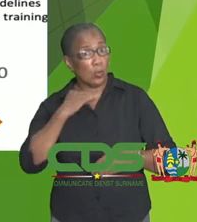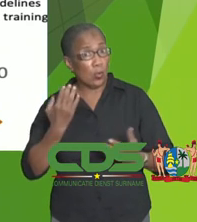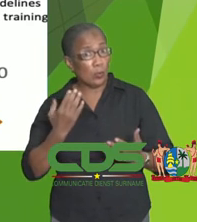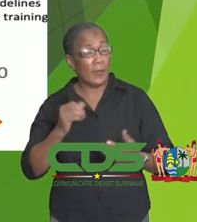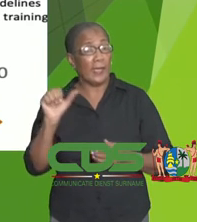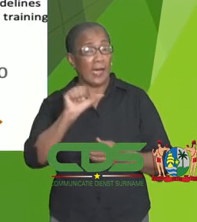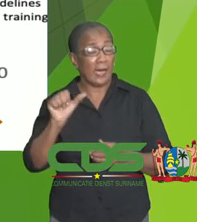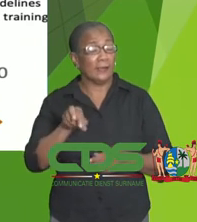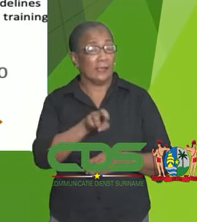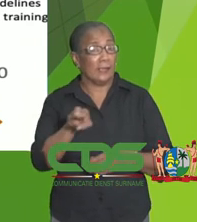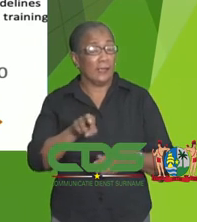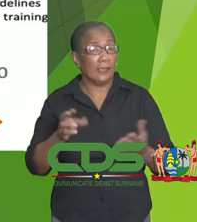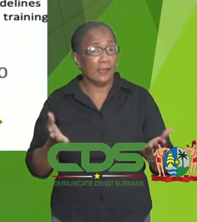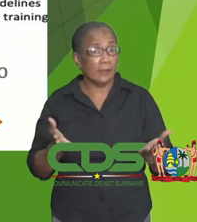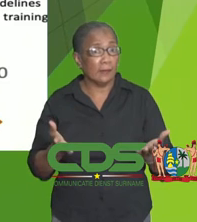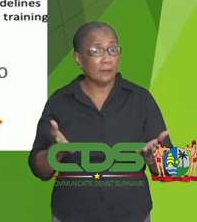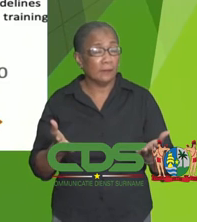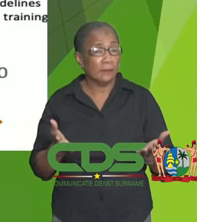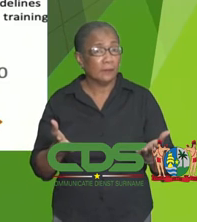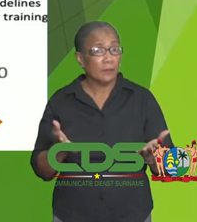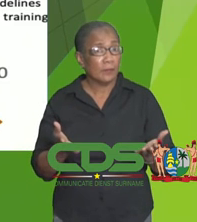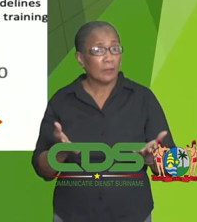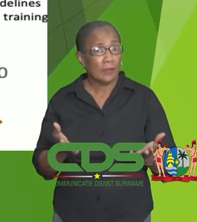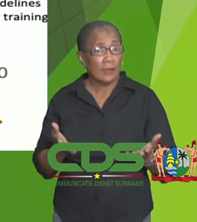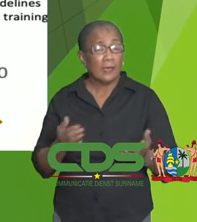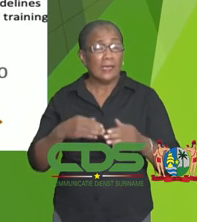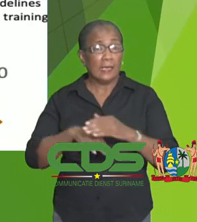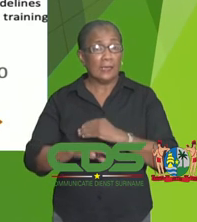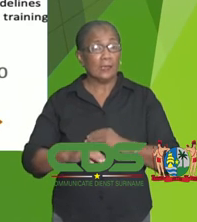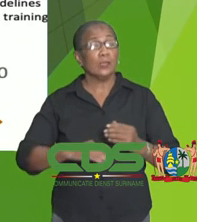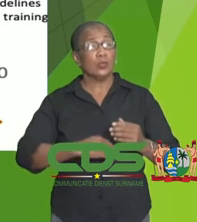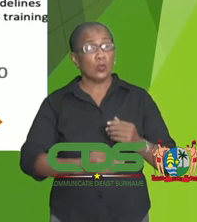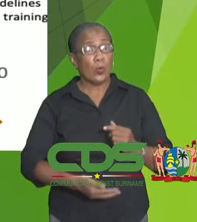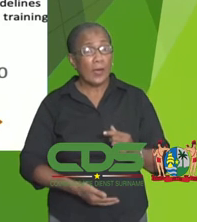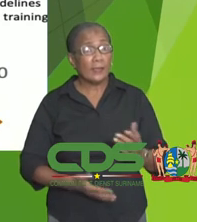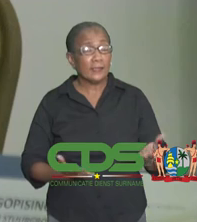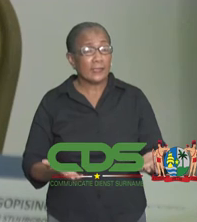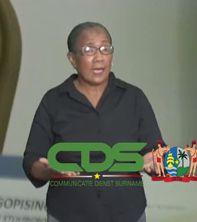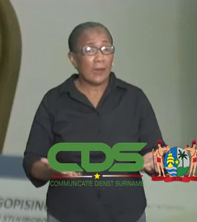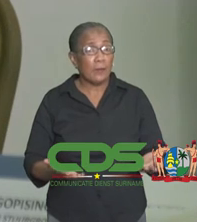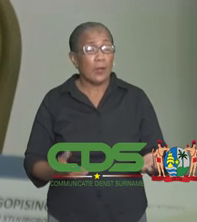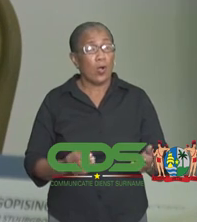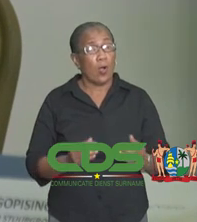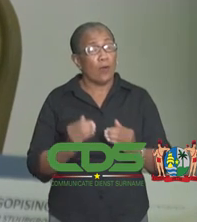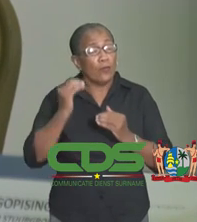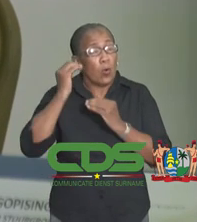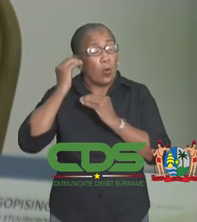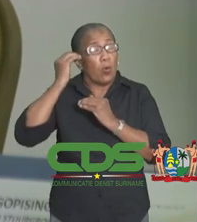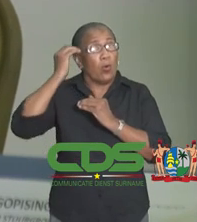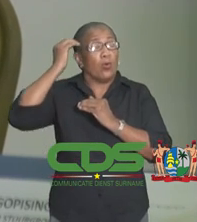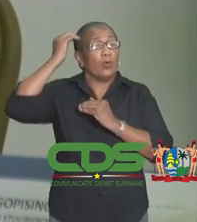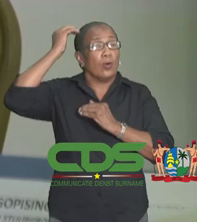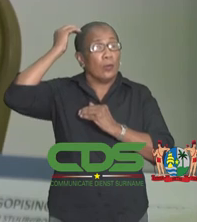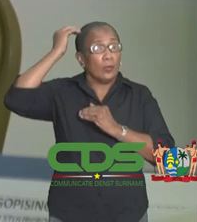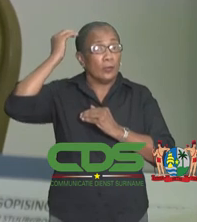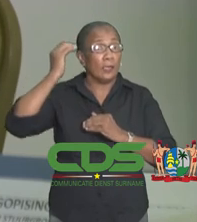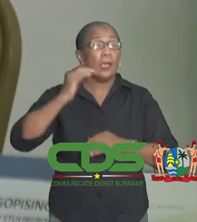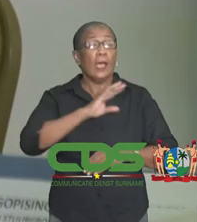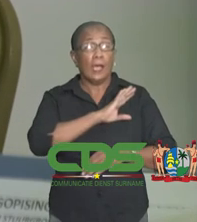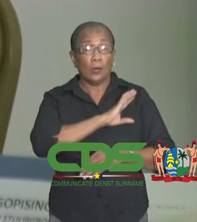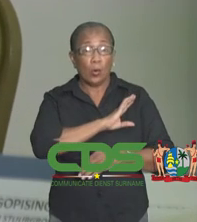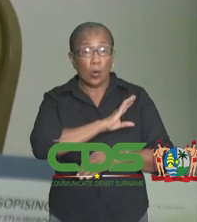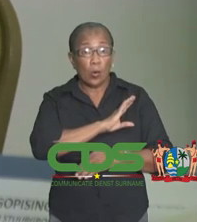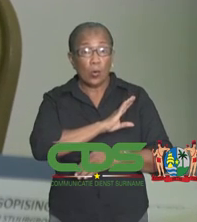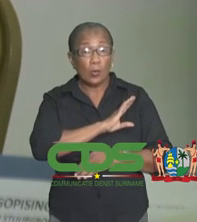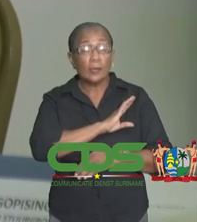andere redenen ook nog dood in de zwangerschap, zoals bloedingen, hoge bloeddruk. En die sterftes